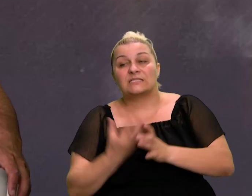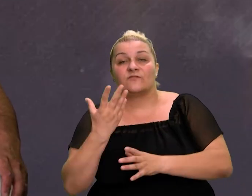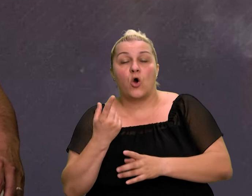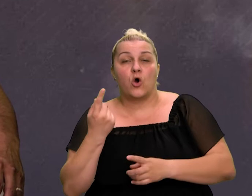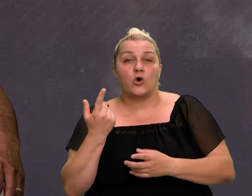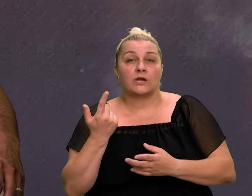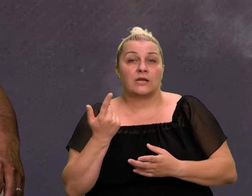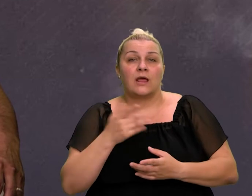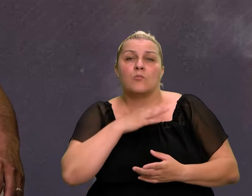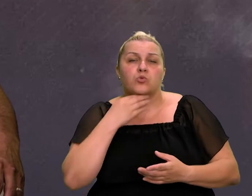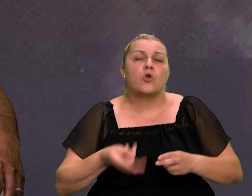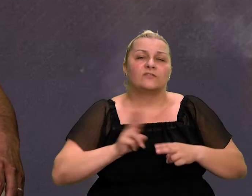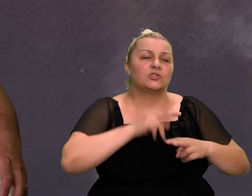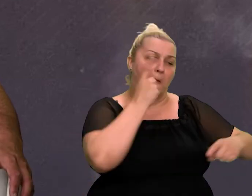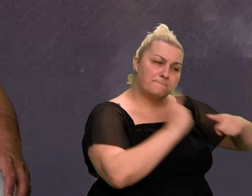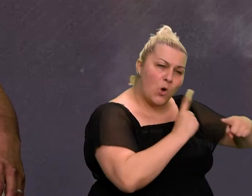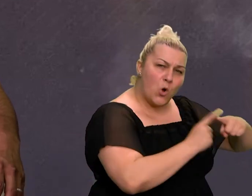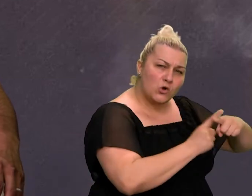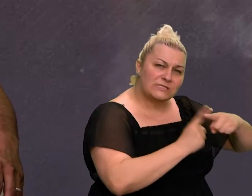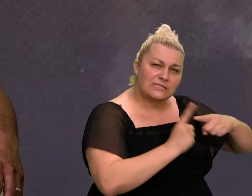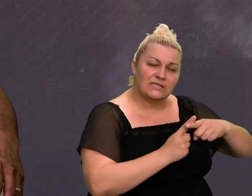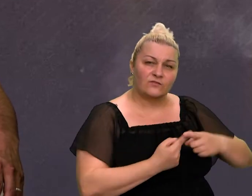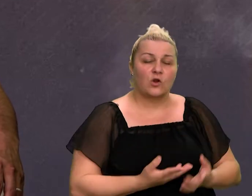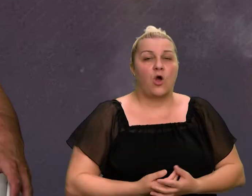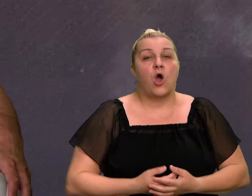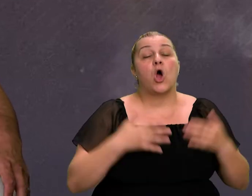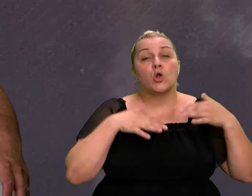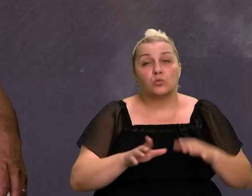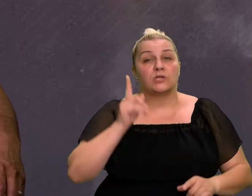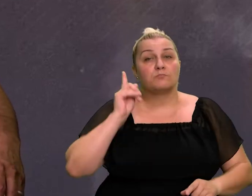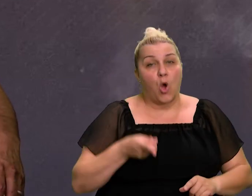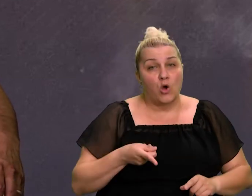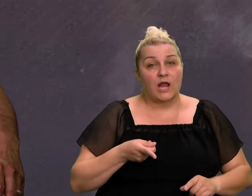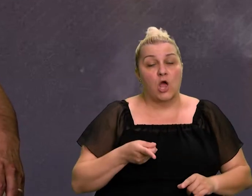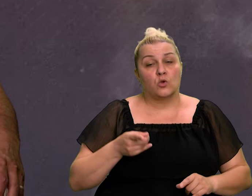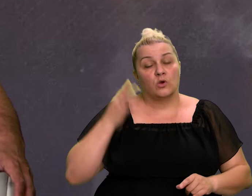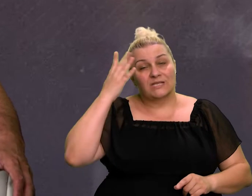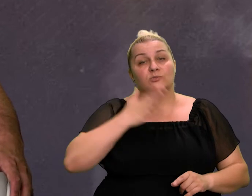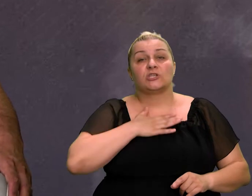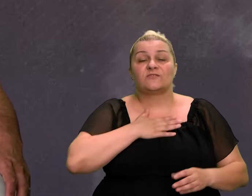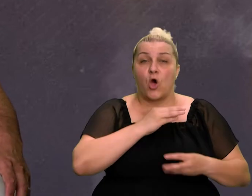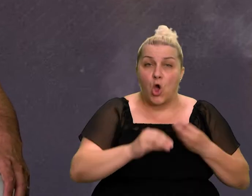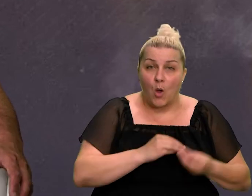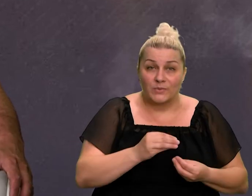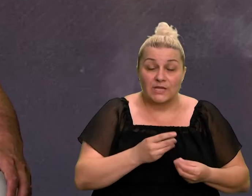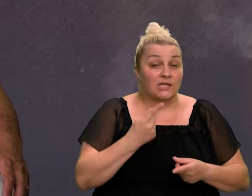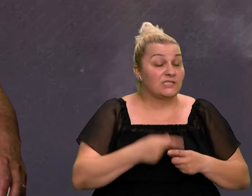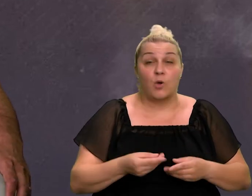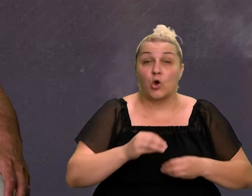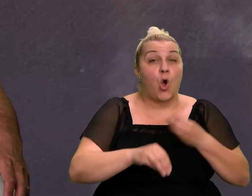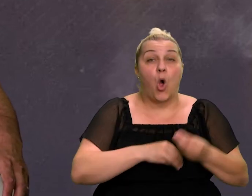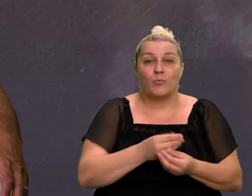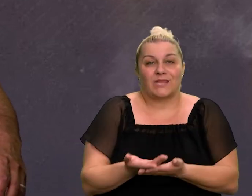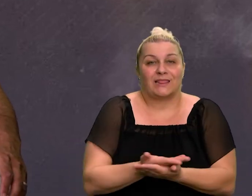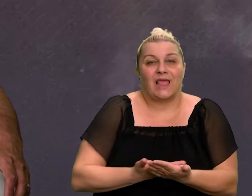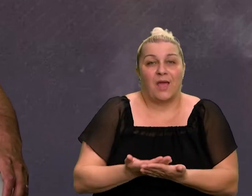puno i više pozitive nego toga, ali ljudi moraju poći od svoji obitelji, jer obitelj je temelj i Hrvatske,